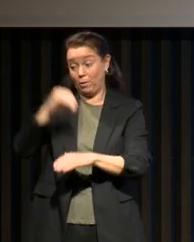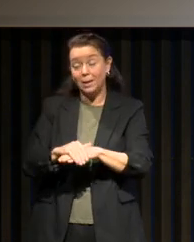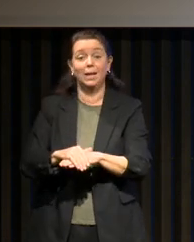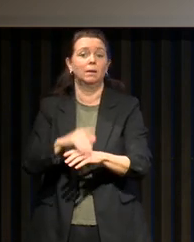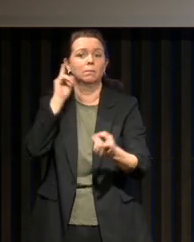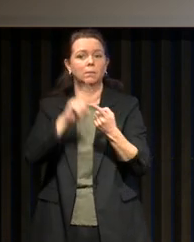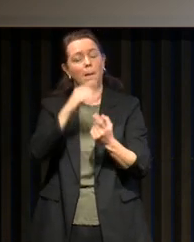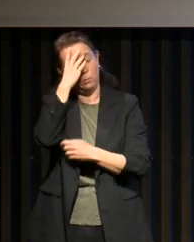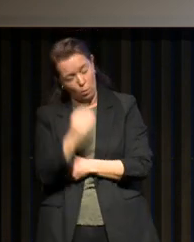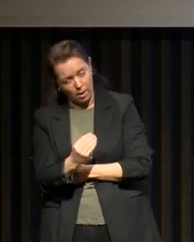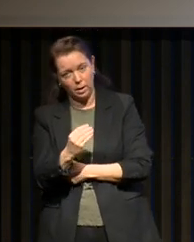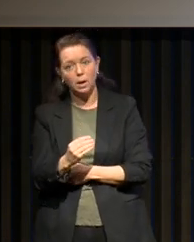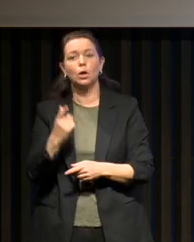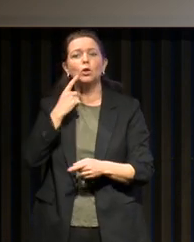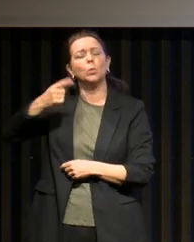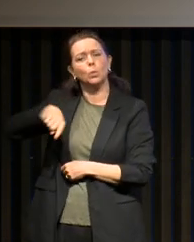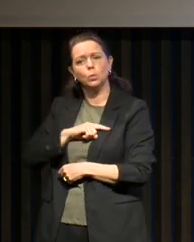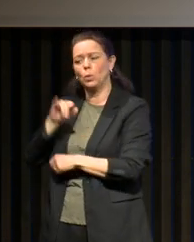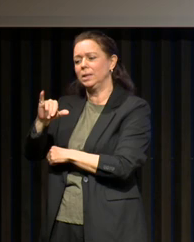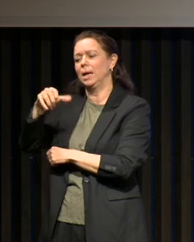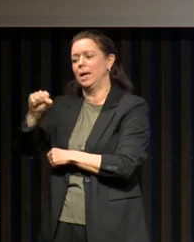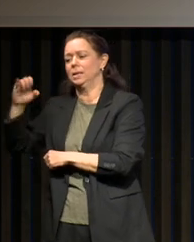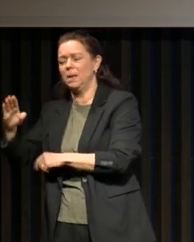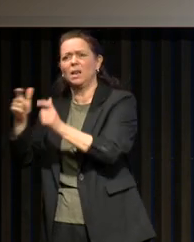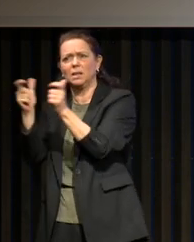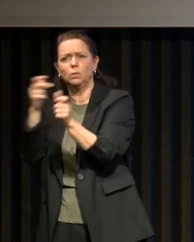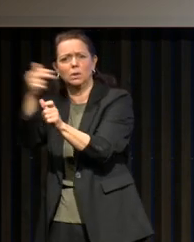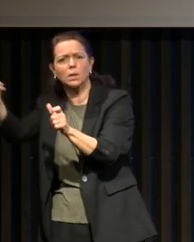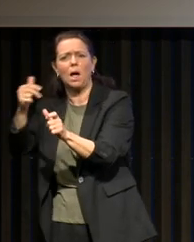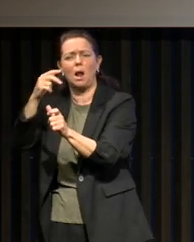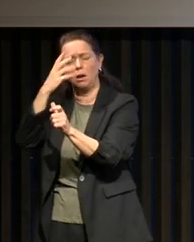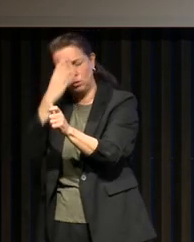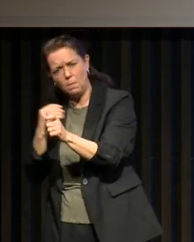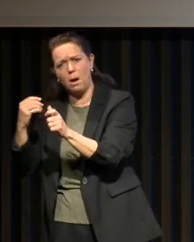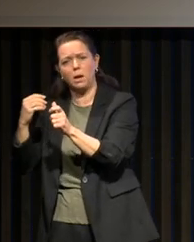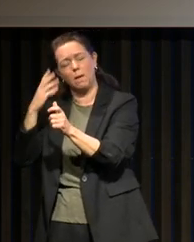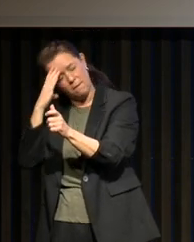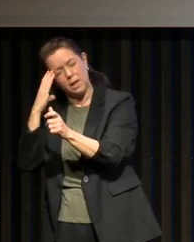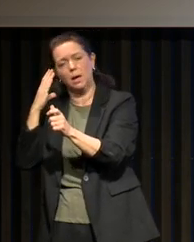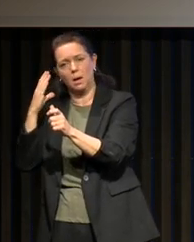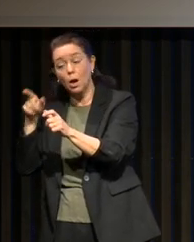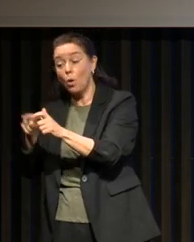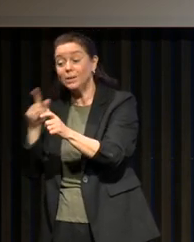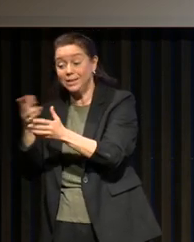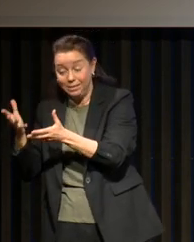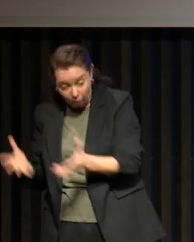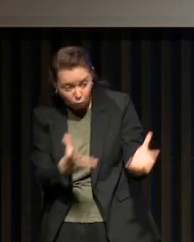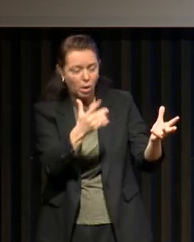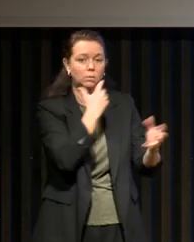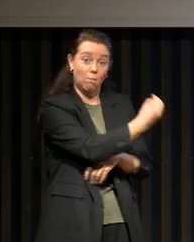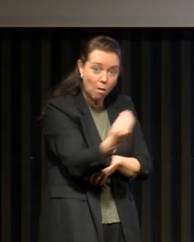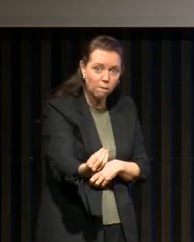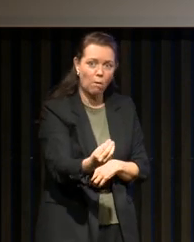'initiative avec l'INSV, l'Institut national du sommeil et de la veille de promouvoir la santé également des enfants. C'est un élément de